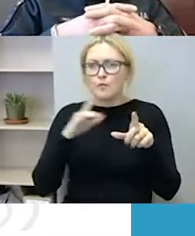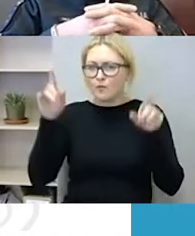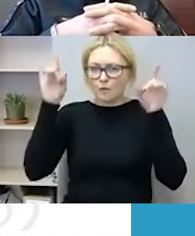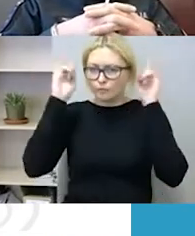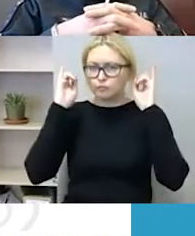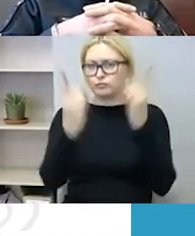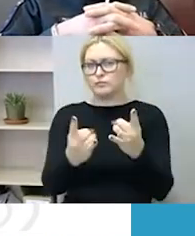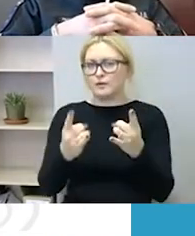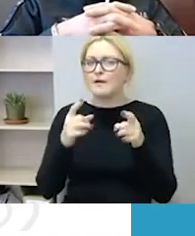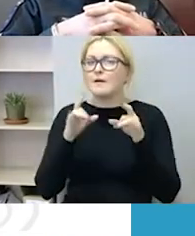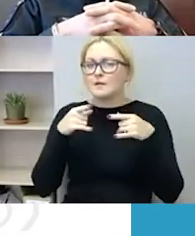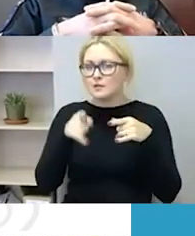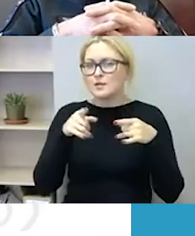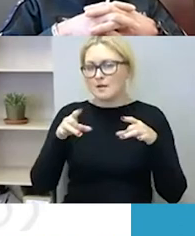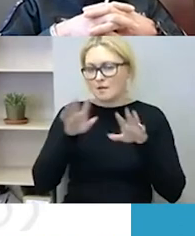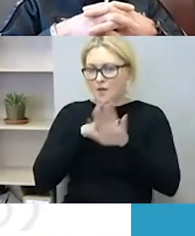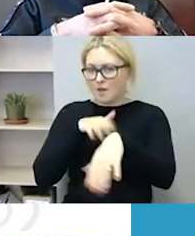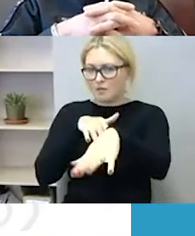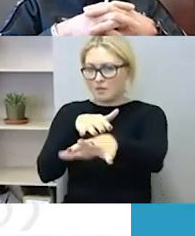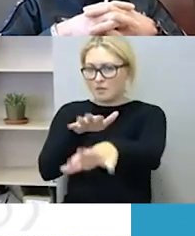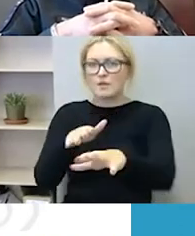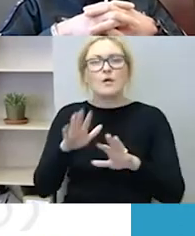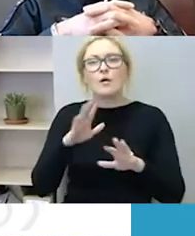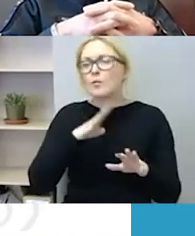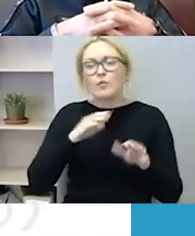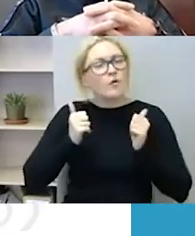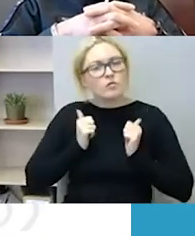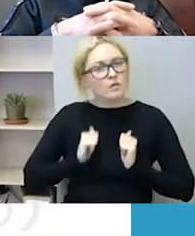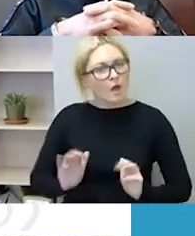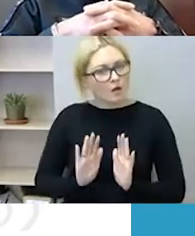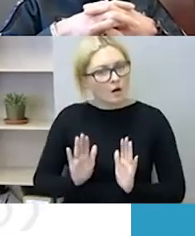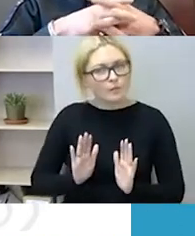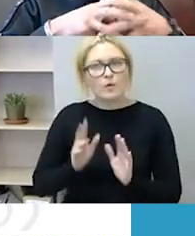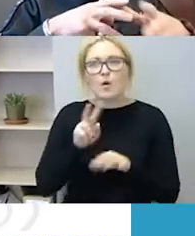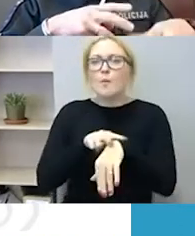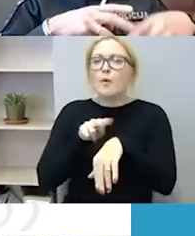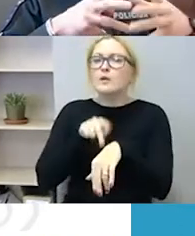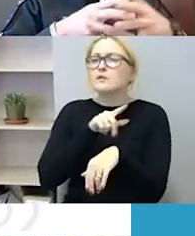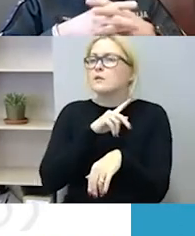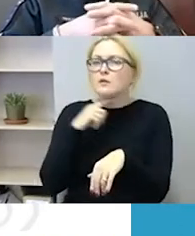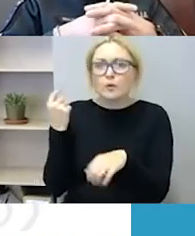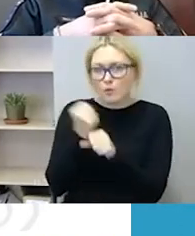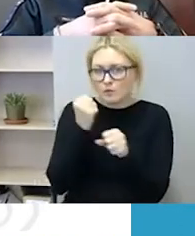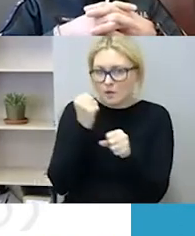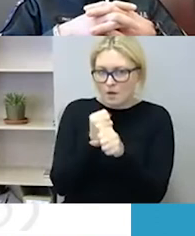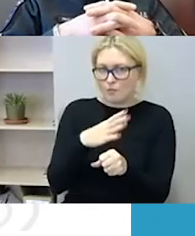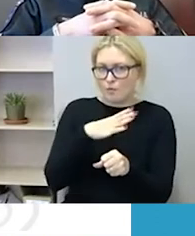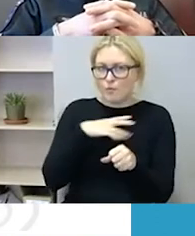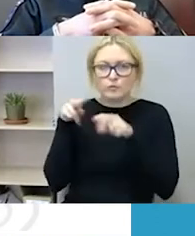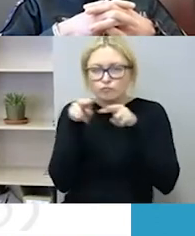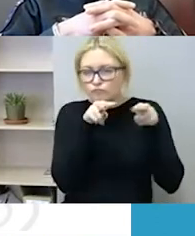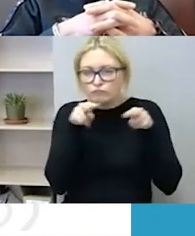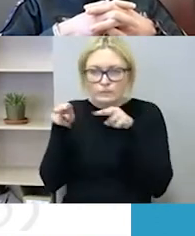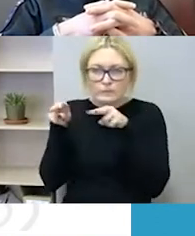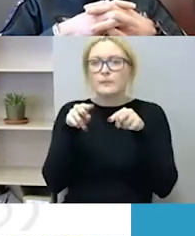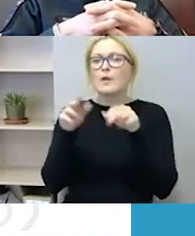vėlgi tikrai nebuvo ramų ir policija turėjo nemažai darbo. Tai jau dabar paskutinis Baltic